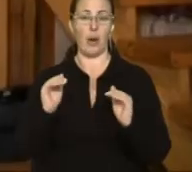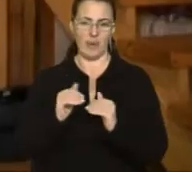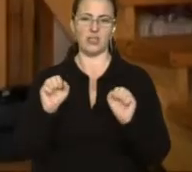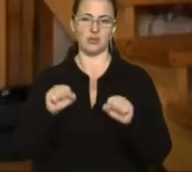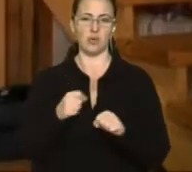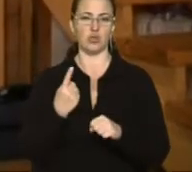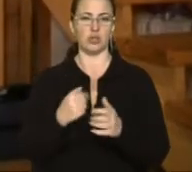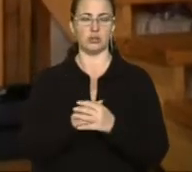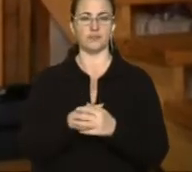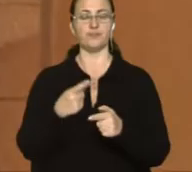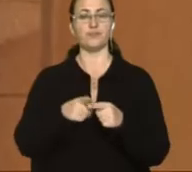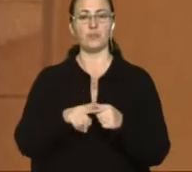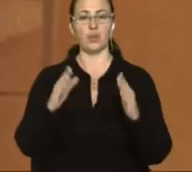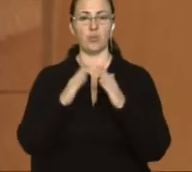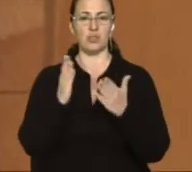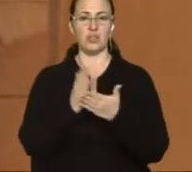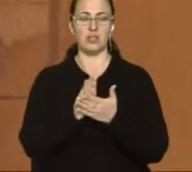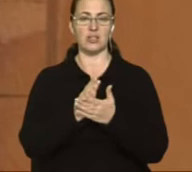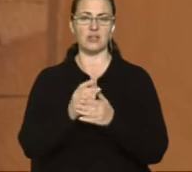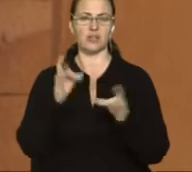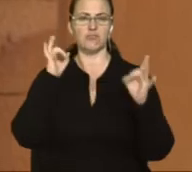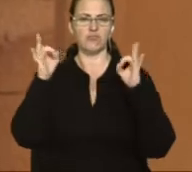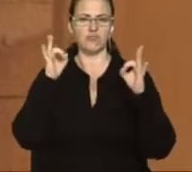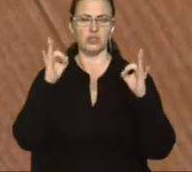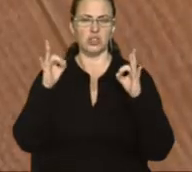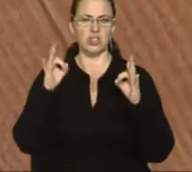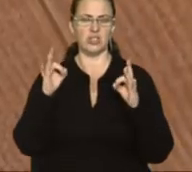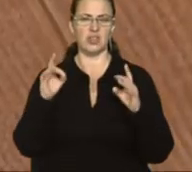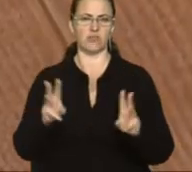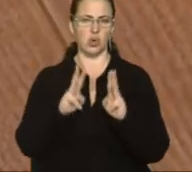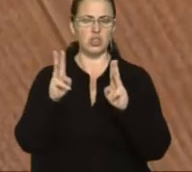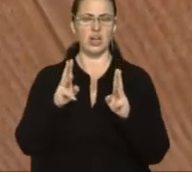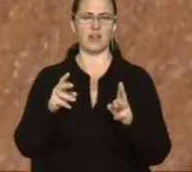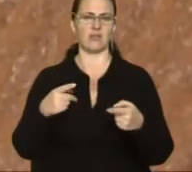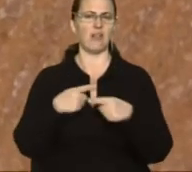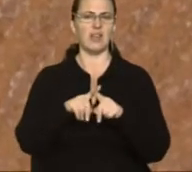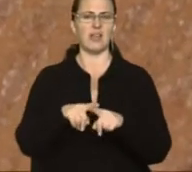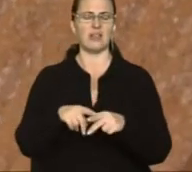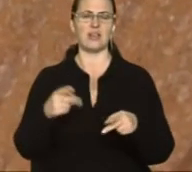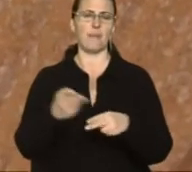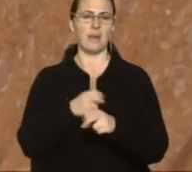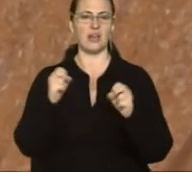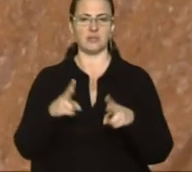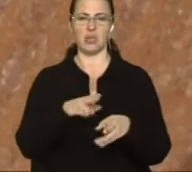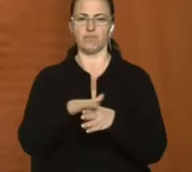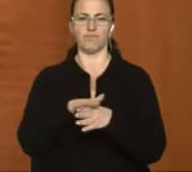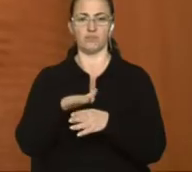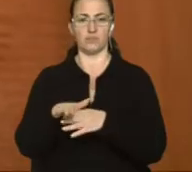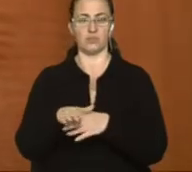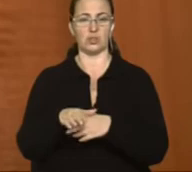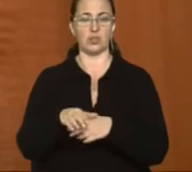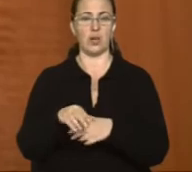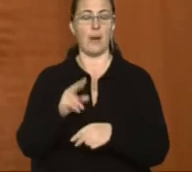У цій церкві є пожежна сигналізація, захист від грузи, працівники церкви знають правила техніки безпеки. Ігор Брегін після здійсненої перевірки